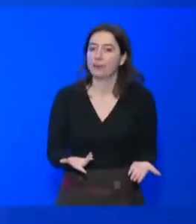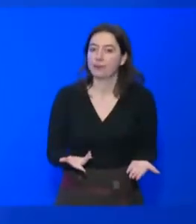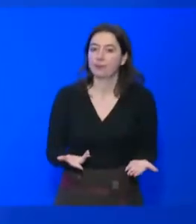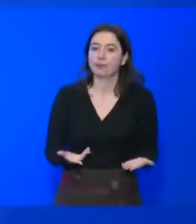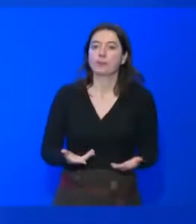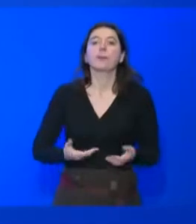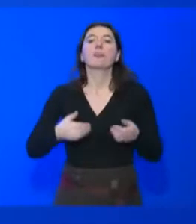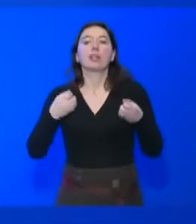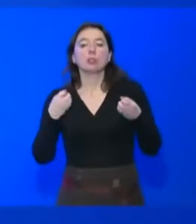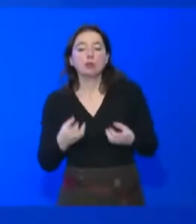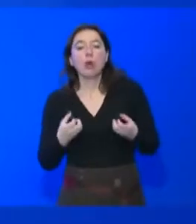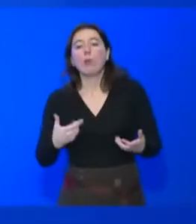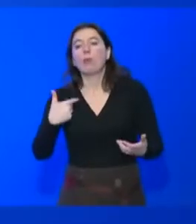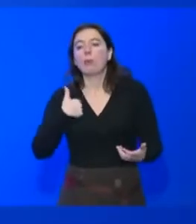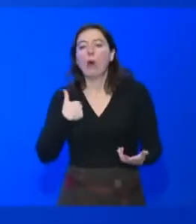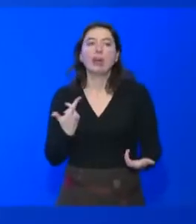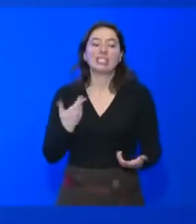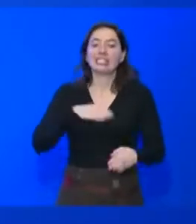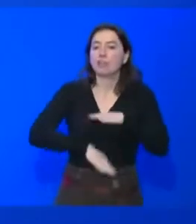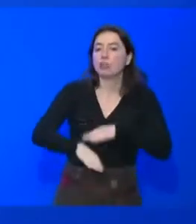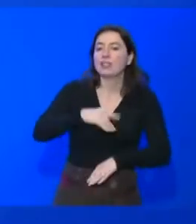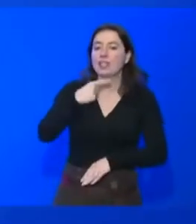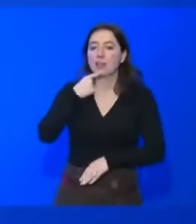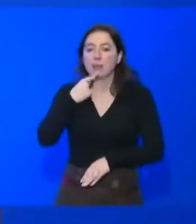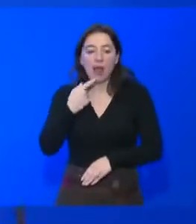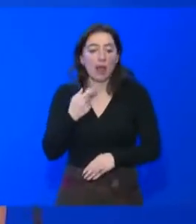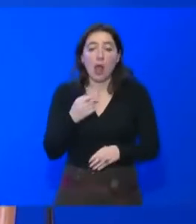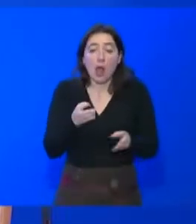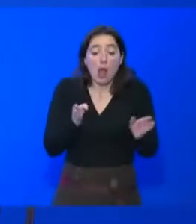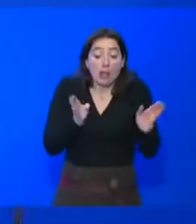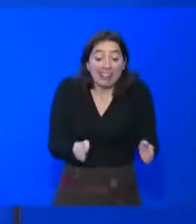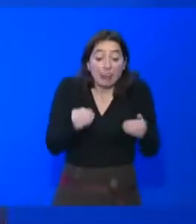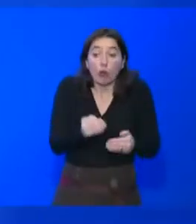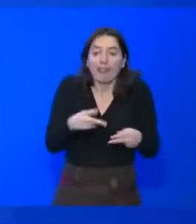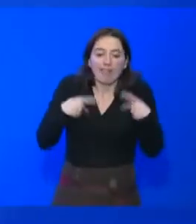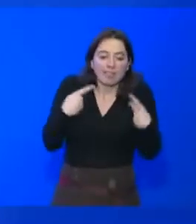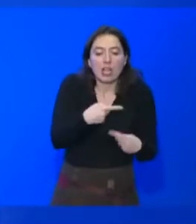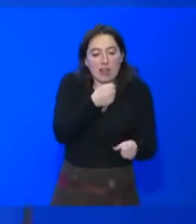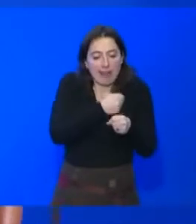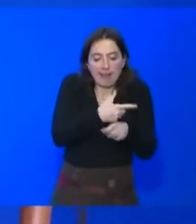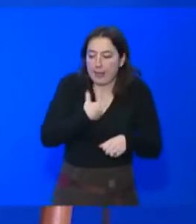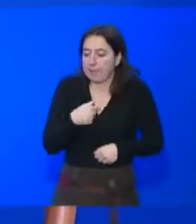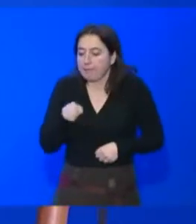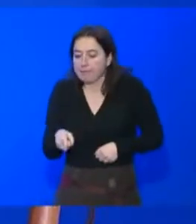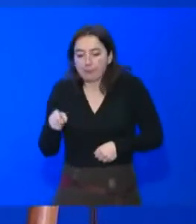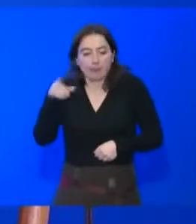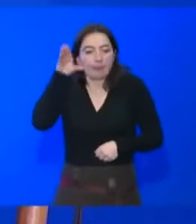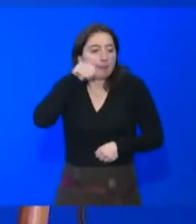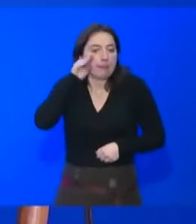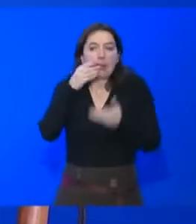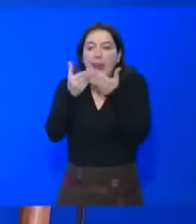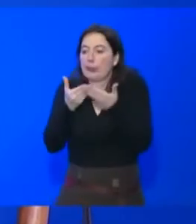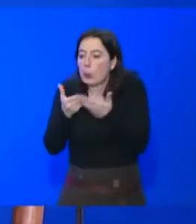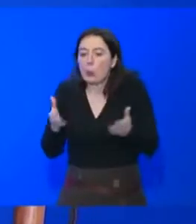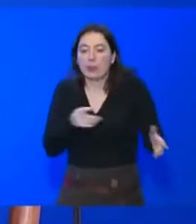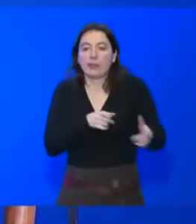de ma vie, donc soit, voilà, le travail, soit les études, soit... Bon, alors j'ai décidé de m'y mettre, de m'y coller. Aujourd'hui,